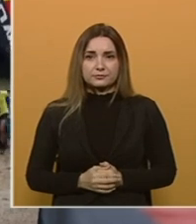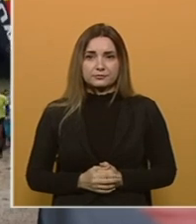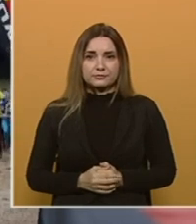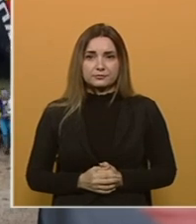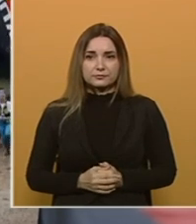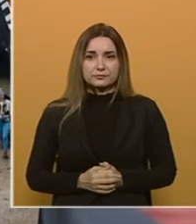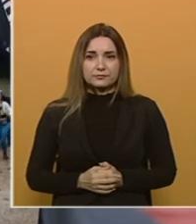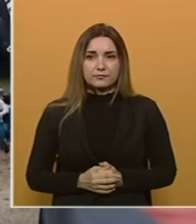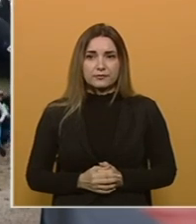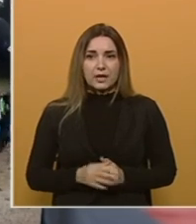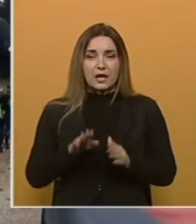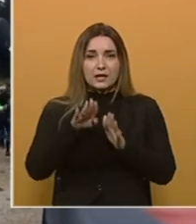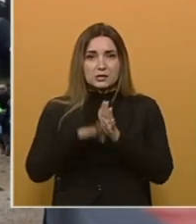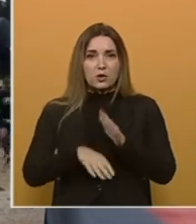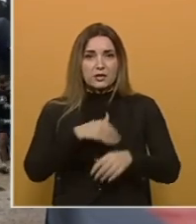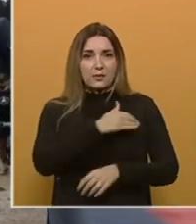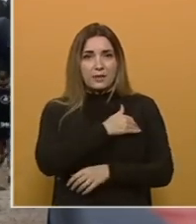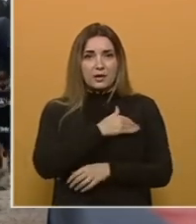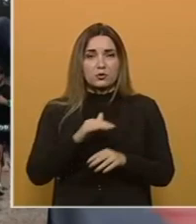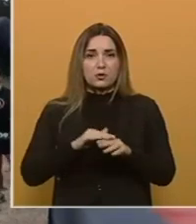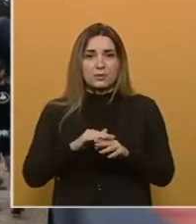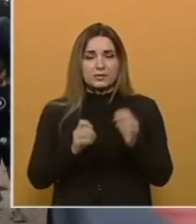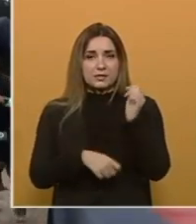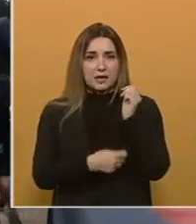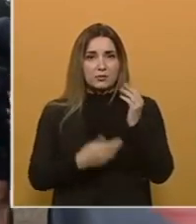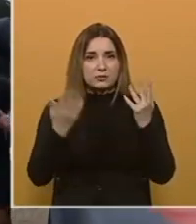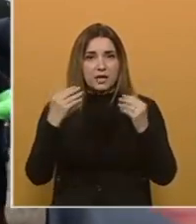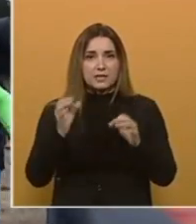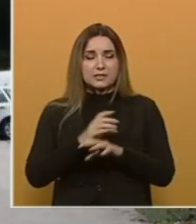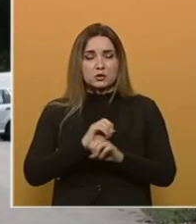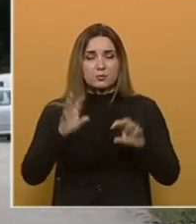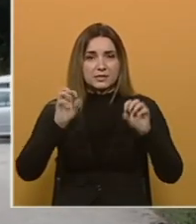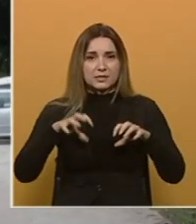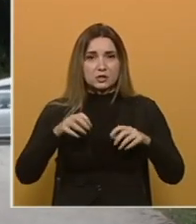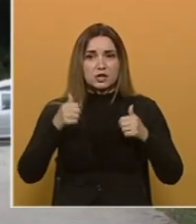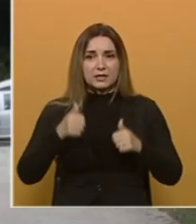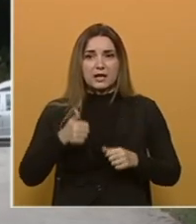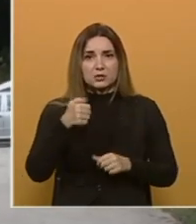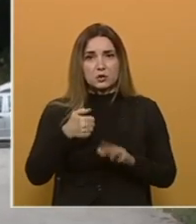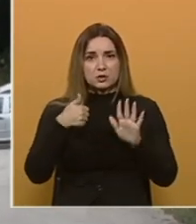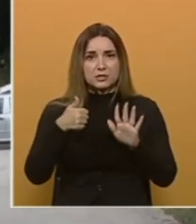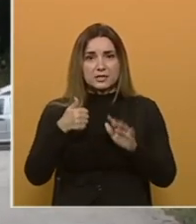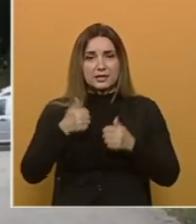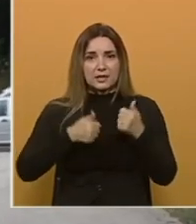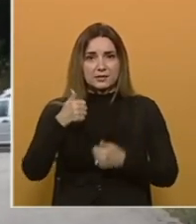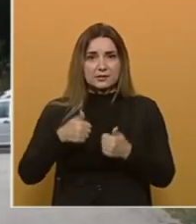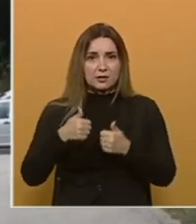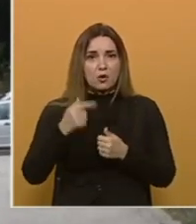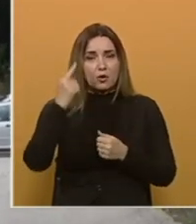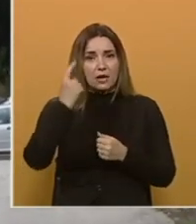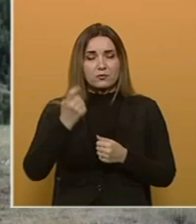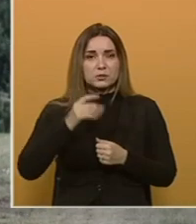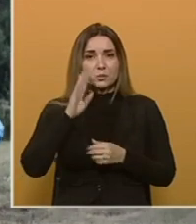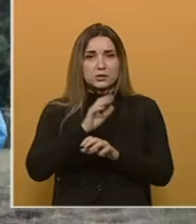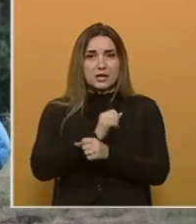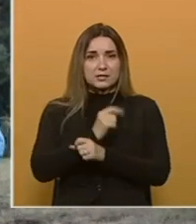Po relativno niskoj temperaturi za mjesec kolovoz, ali na sreću bez kiše, danas je 160 natjecatelja uglavnom iz Bosne